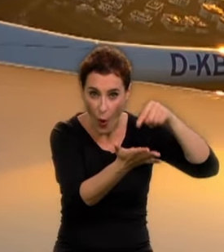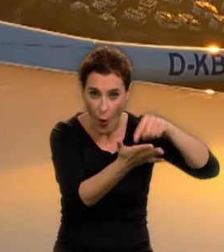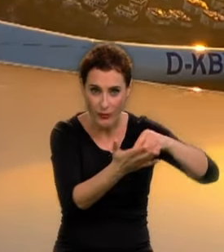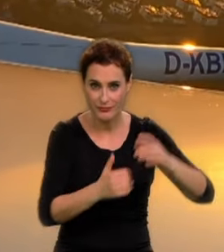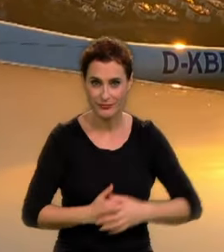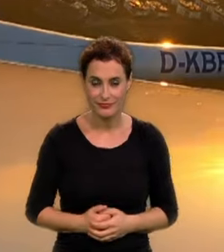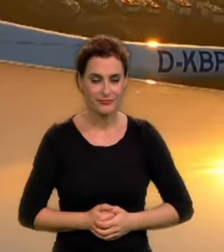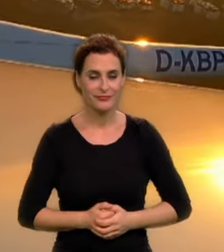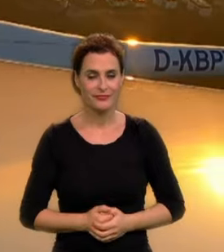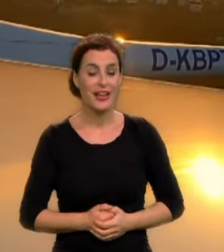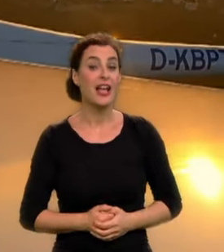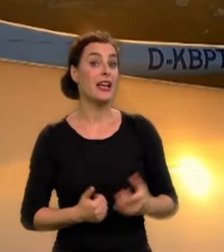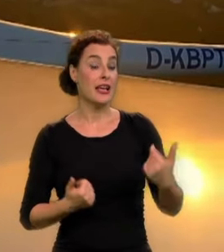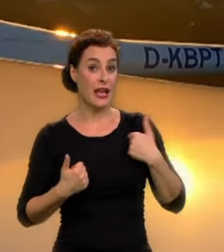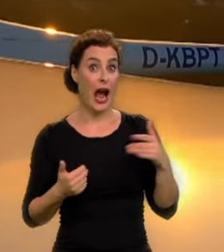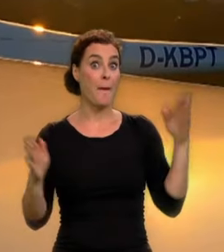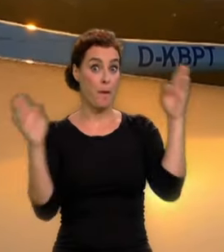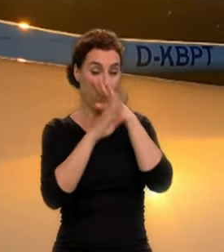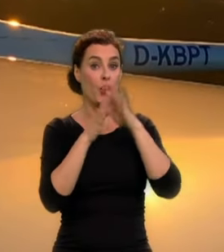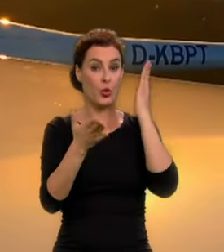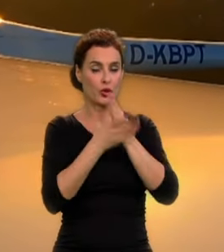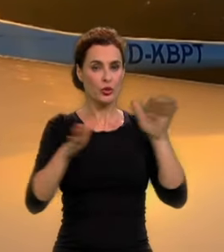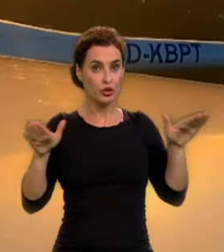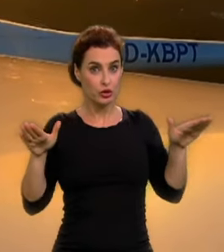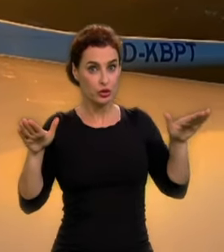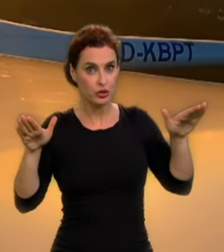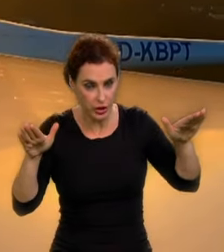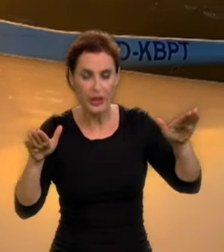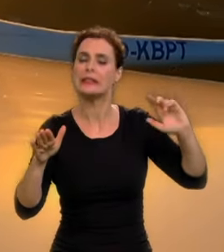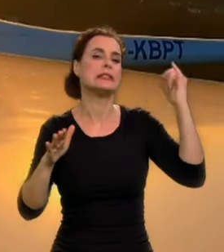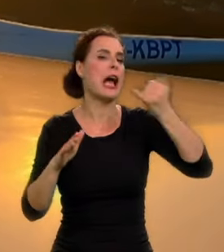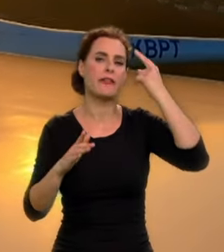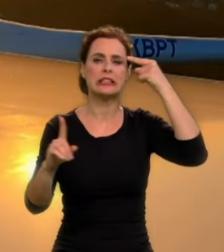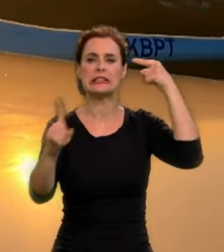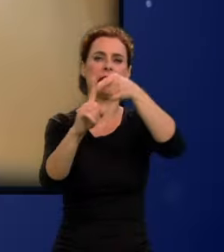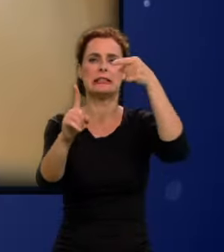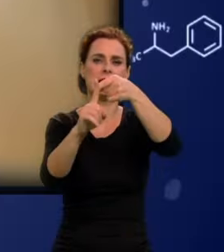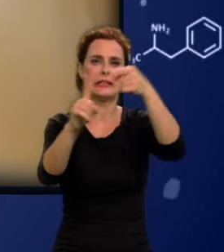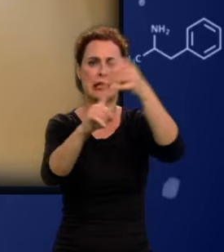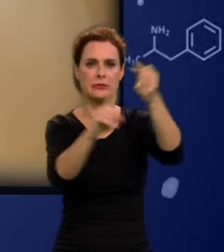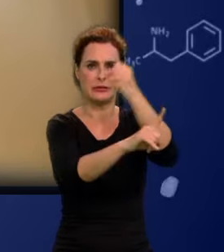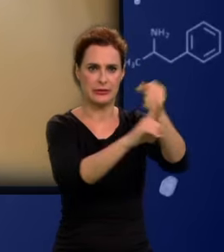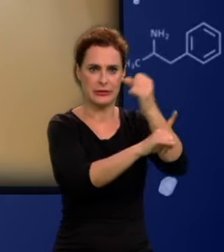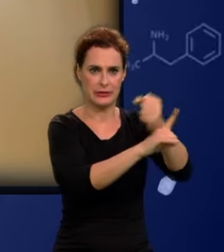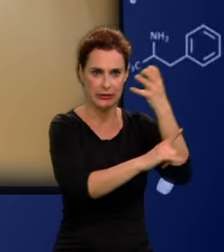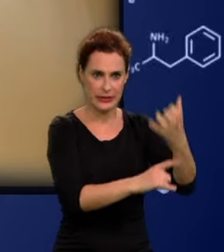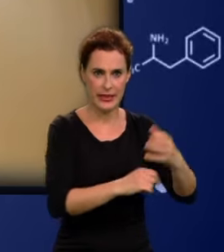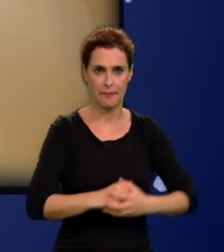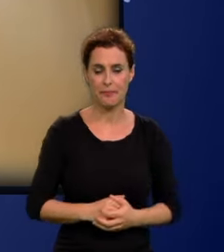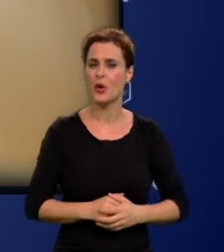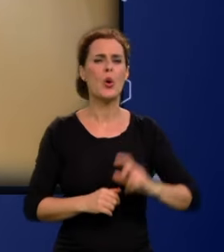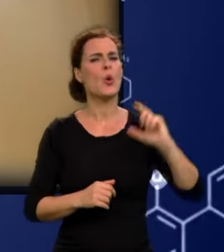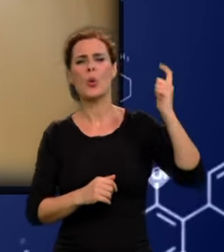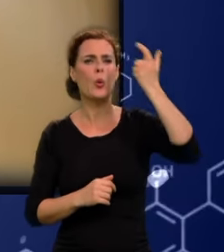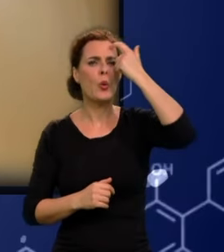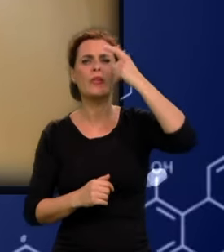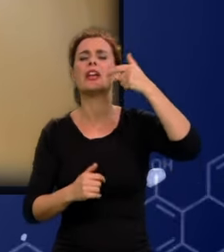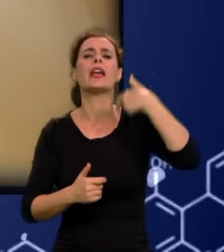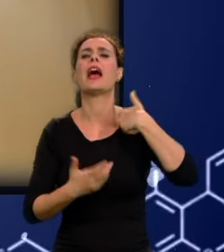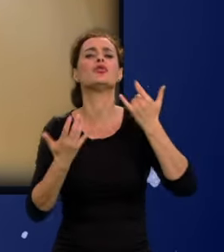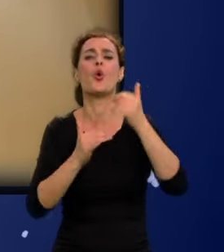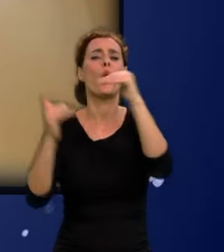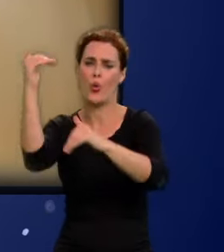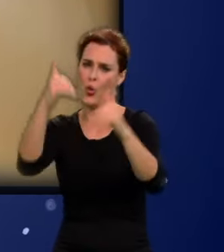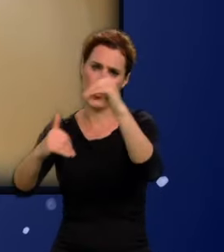Kiedy jesteśmy w powietrzu, ja zawsze wyznaczam sobie jakieś cele do realizacji i najczęściej kieruję się wtedy w góry, bo